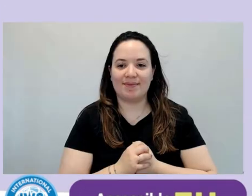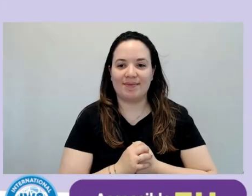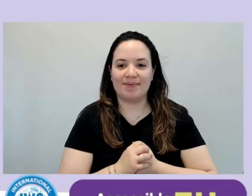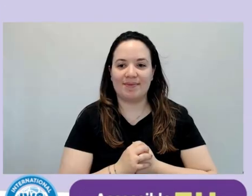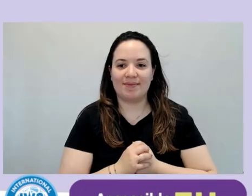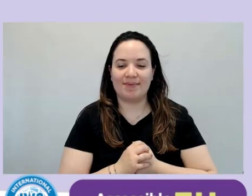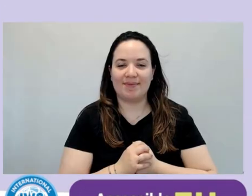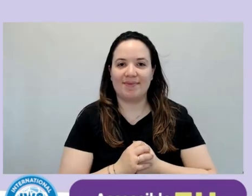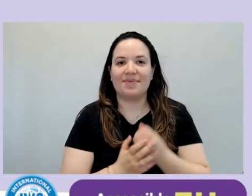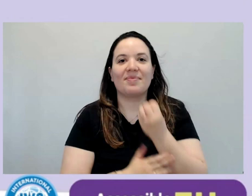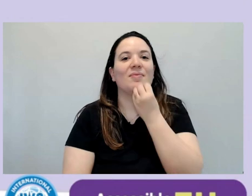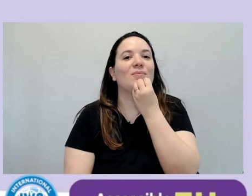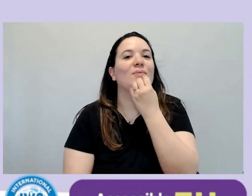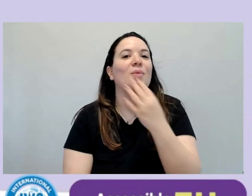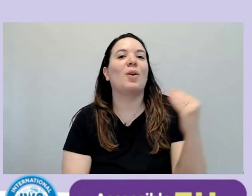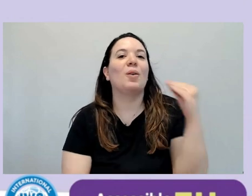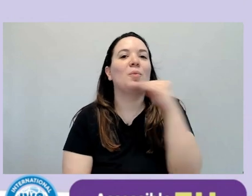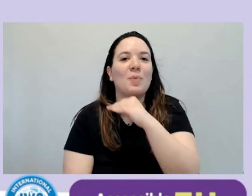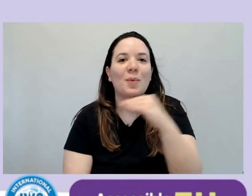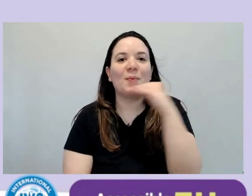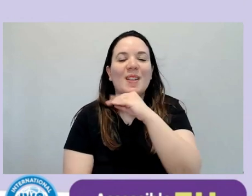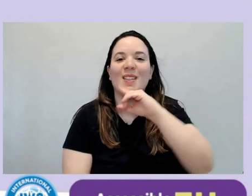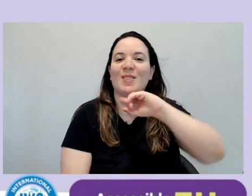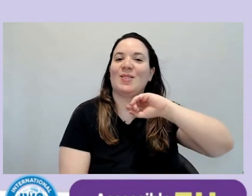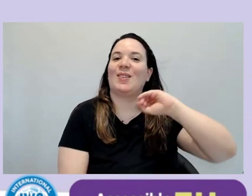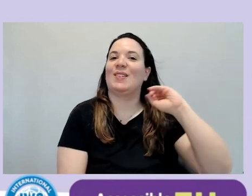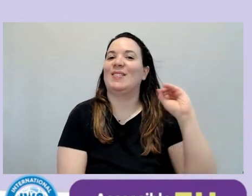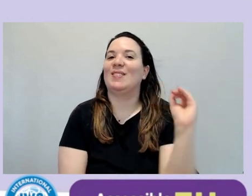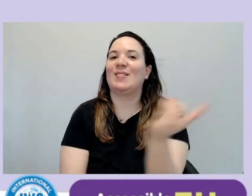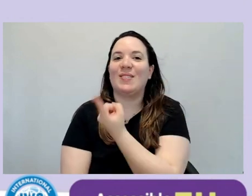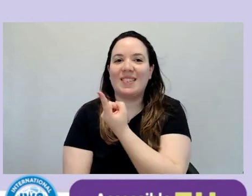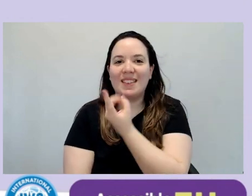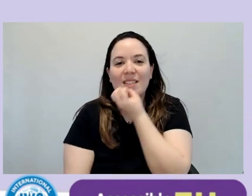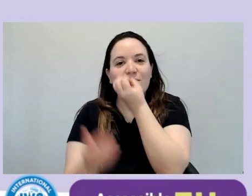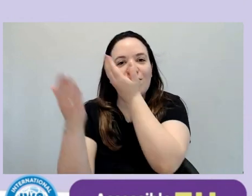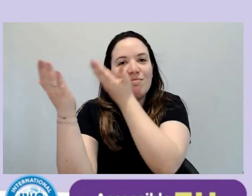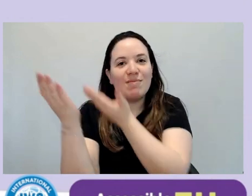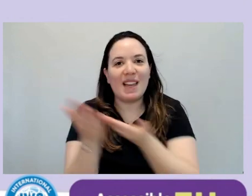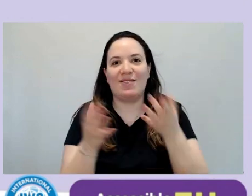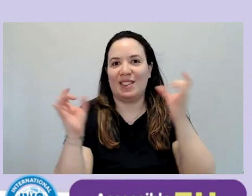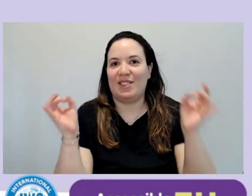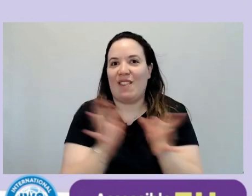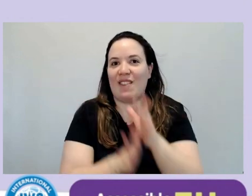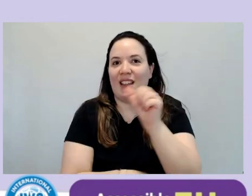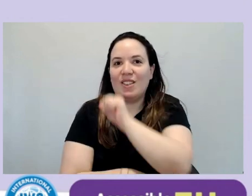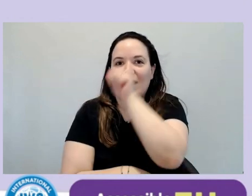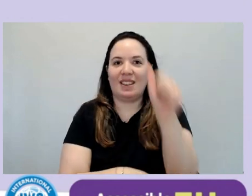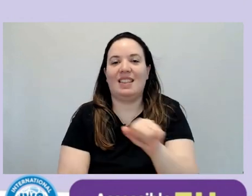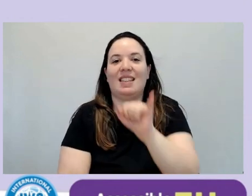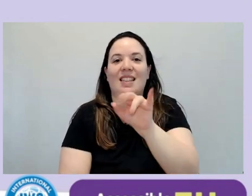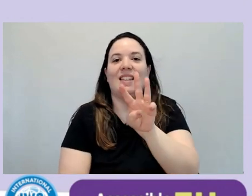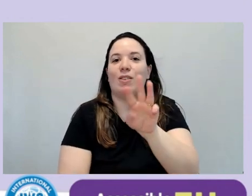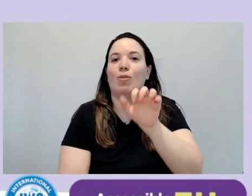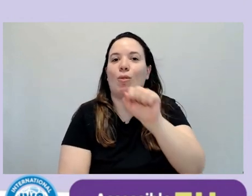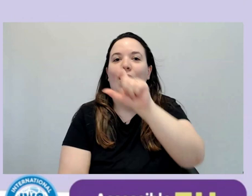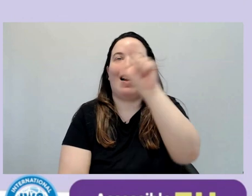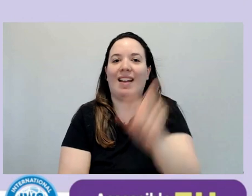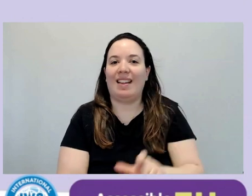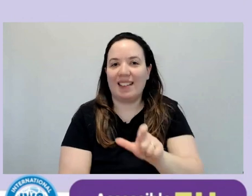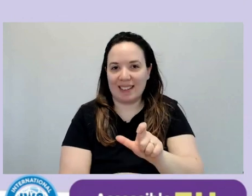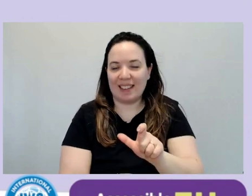Buon pomeriggio a tutti e benvenuti all'evento annuale IWA Italy dedicato